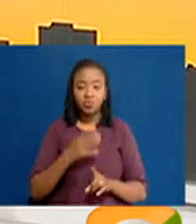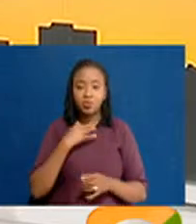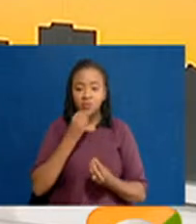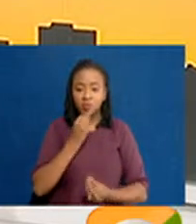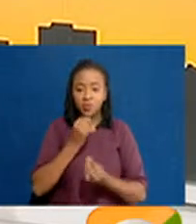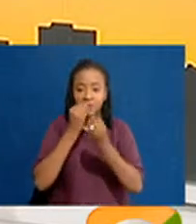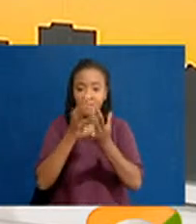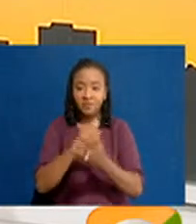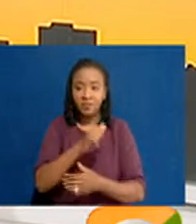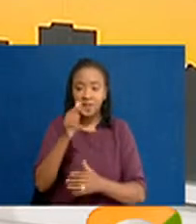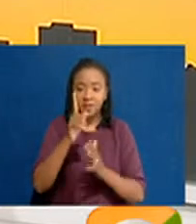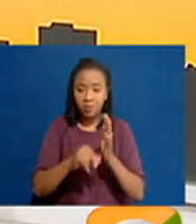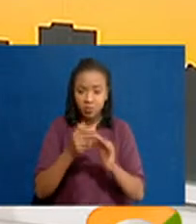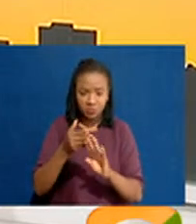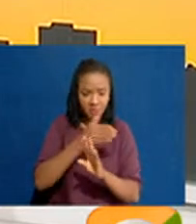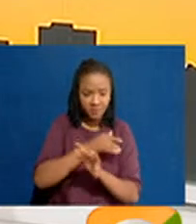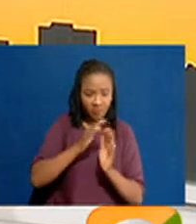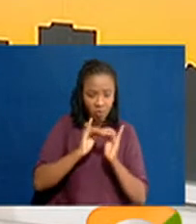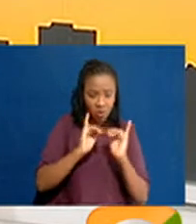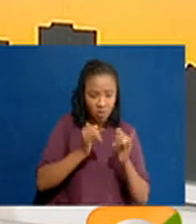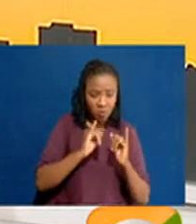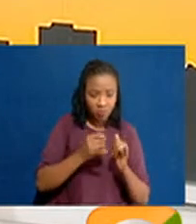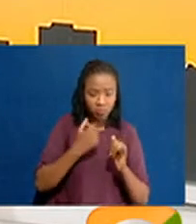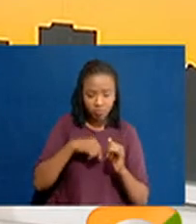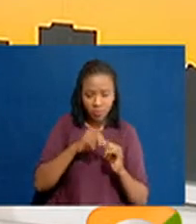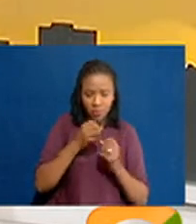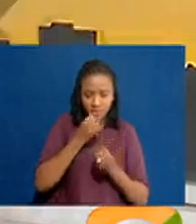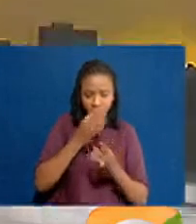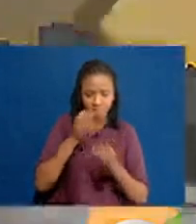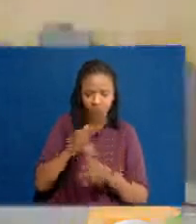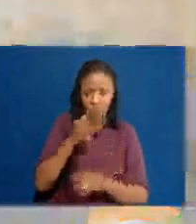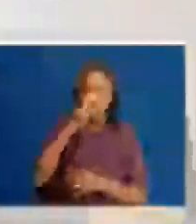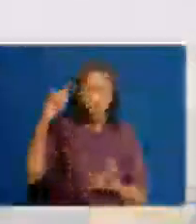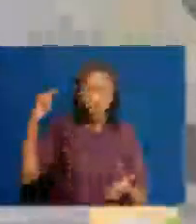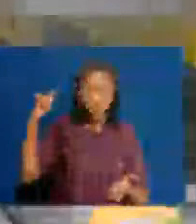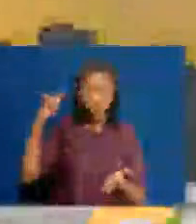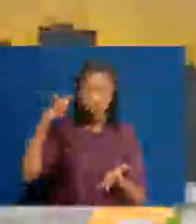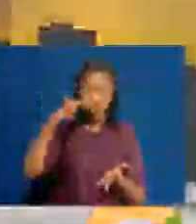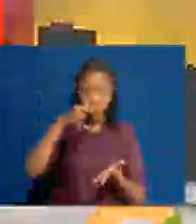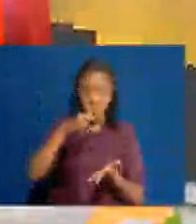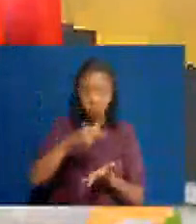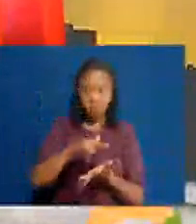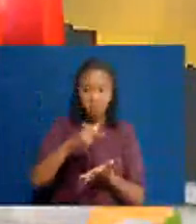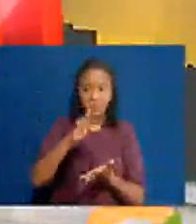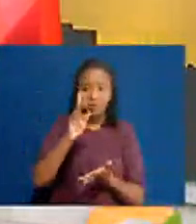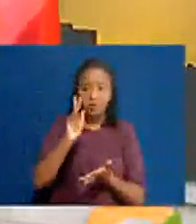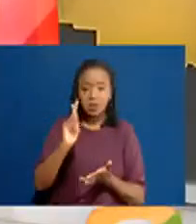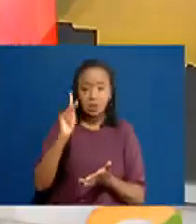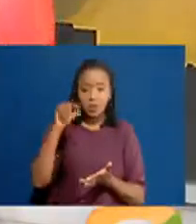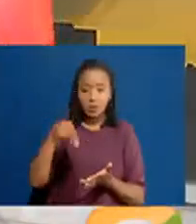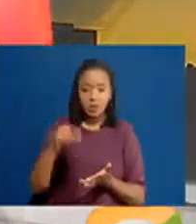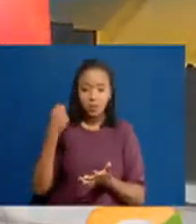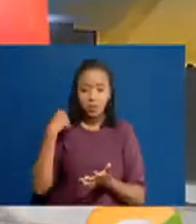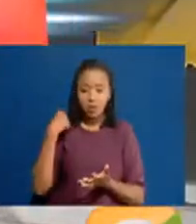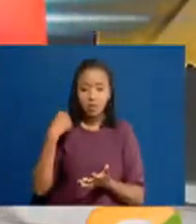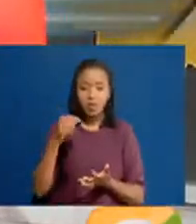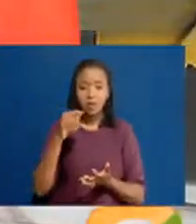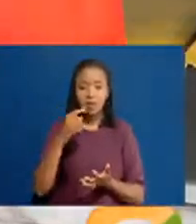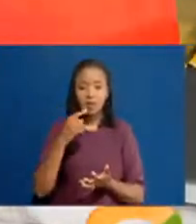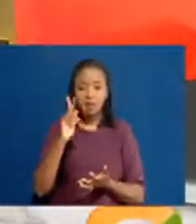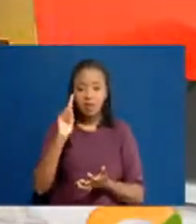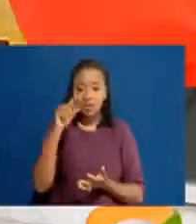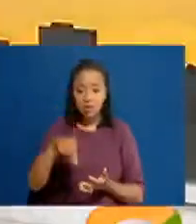Arifu kusiana na tarifa mbao tumekua tukifatilia ni kwamba ndege moja ya shirika la ndege la Kenya Airways nambari KQ miya moja